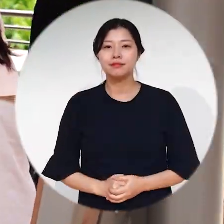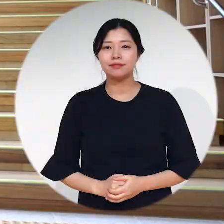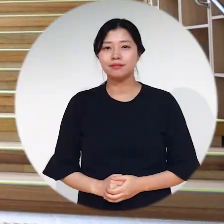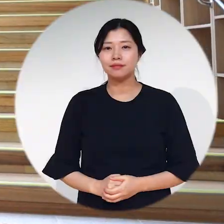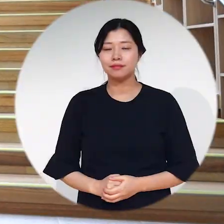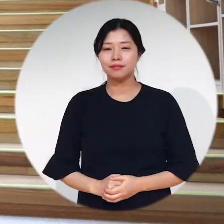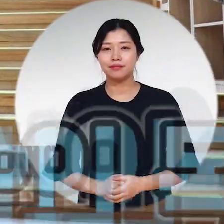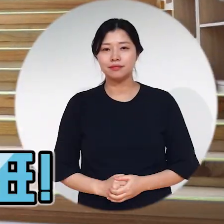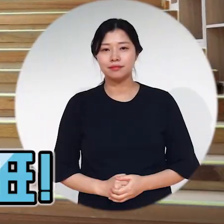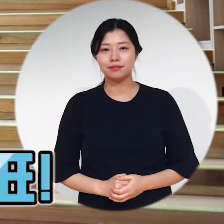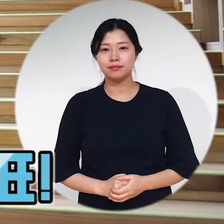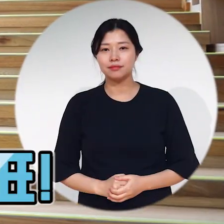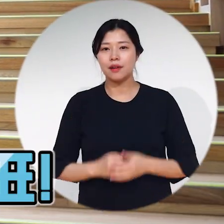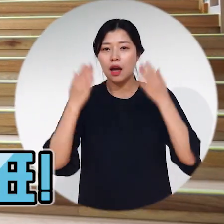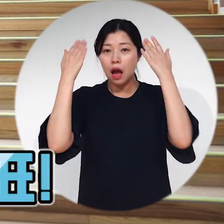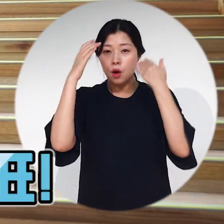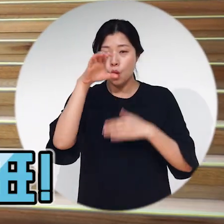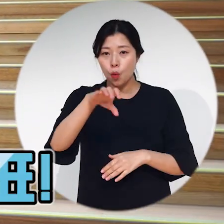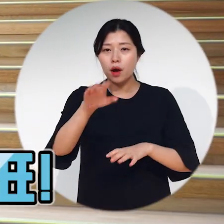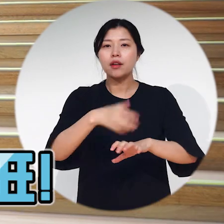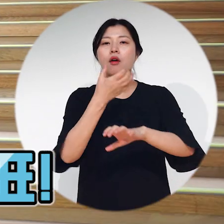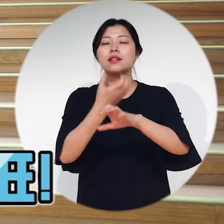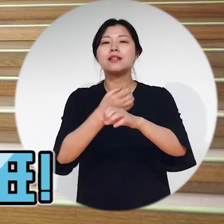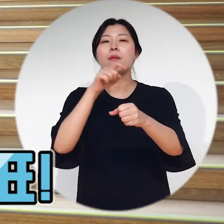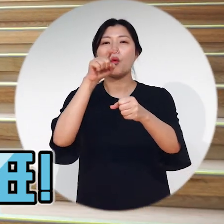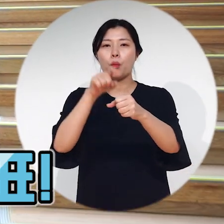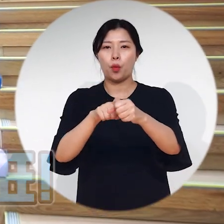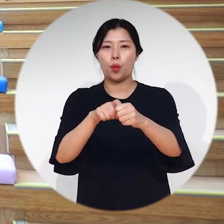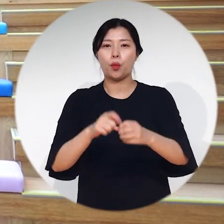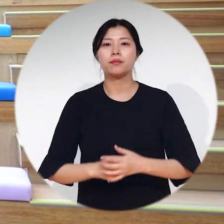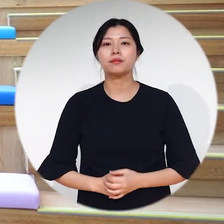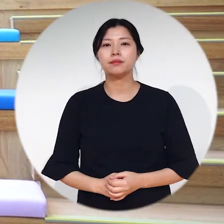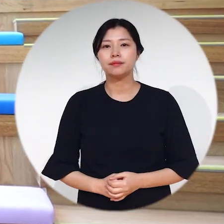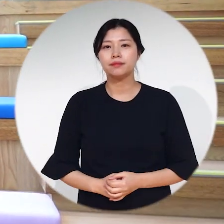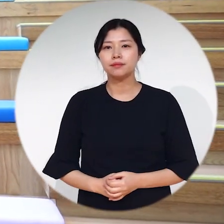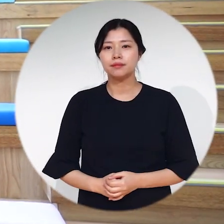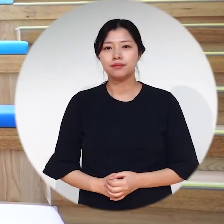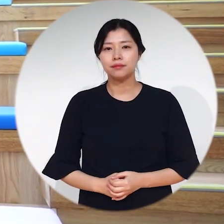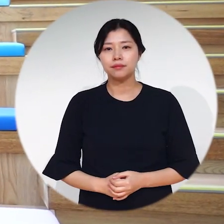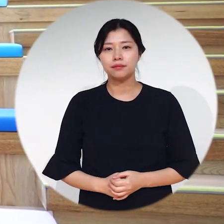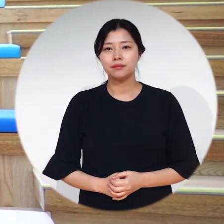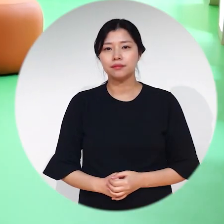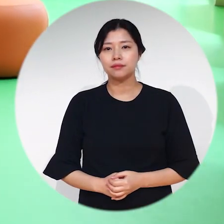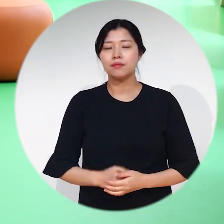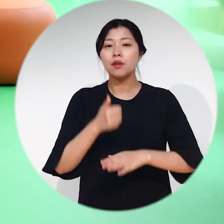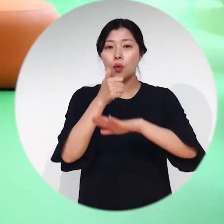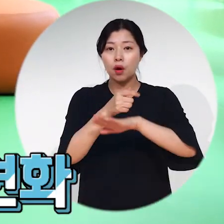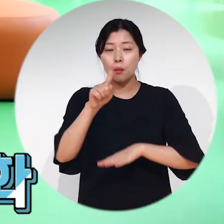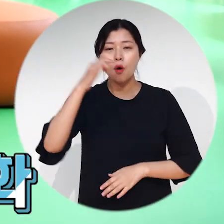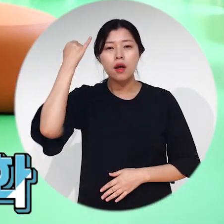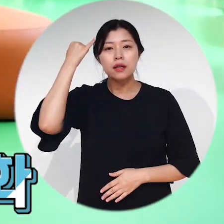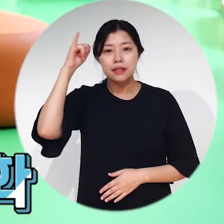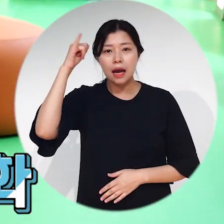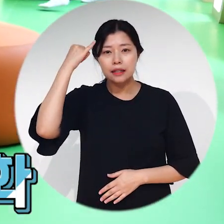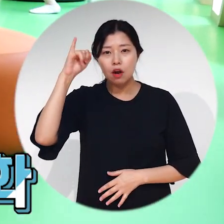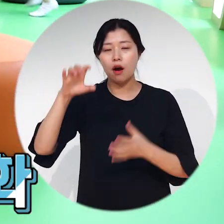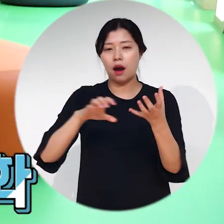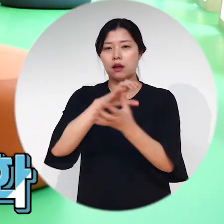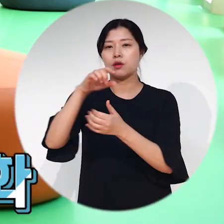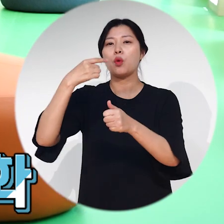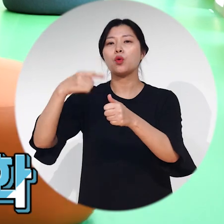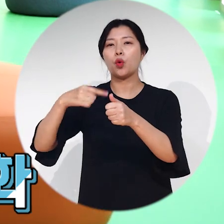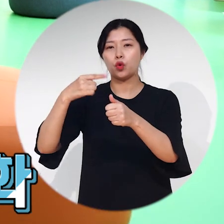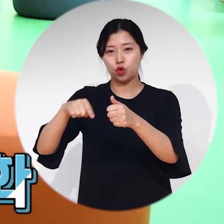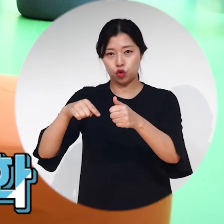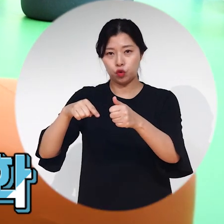이게 바로 학교 공간 혁신의 목표인데요. 그 결실로 학교가 창의적인 융복합 교육의